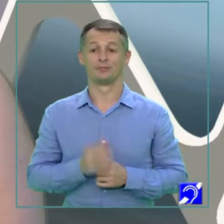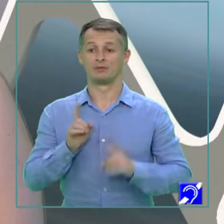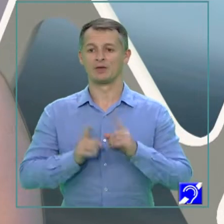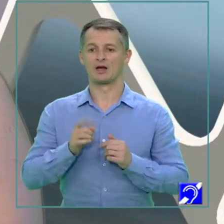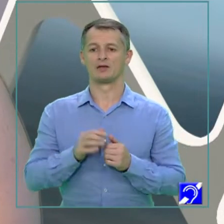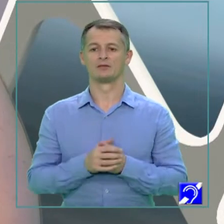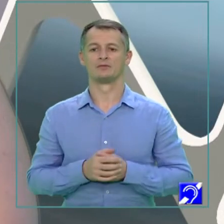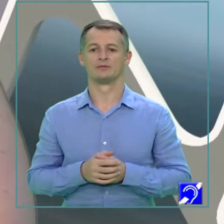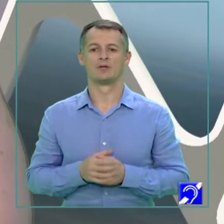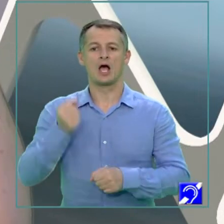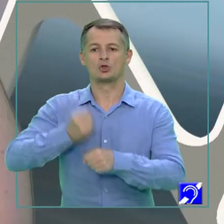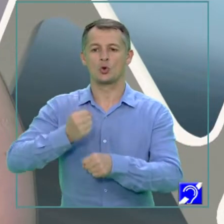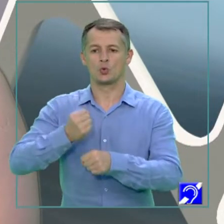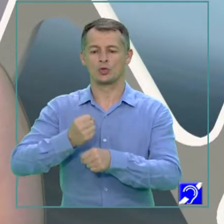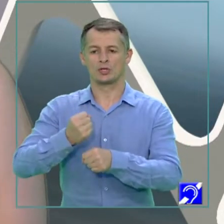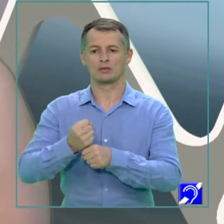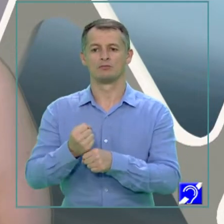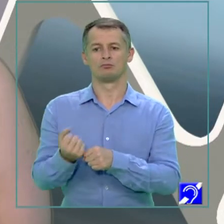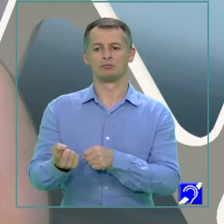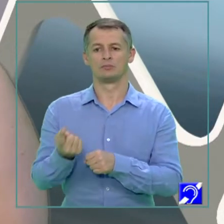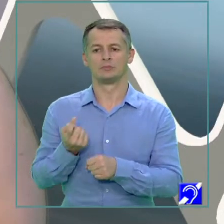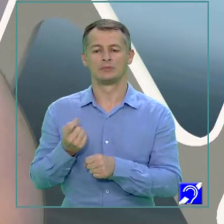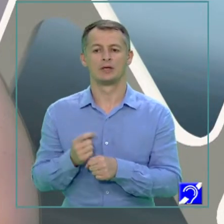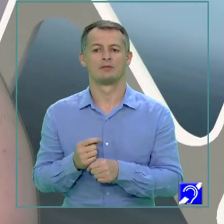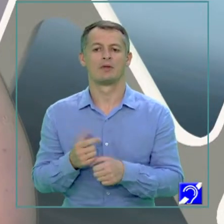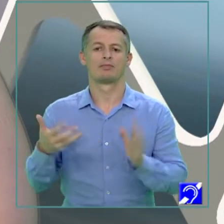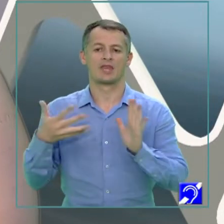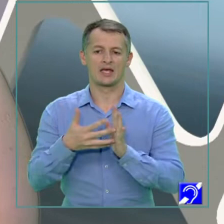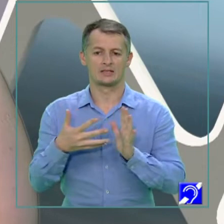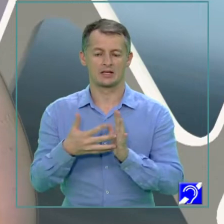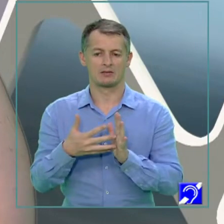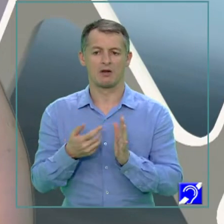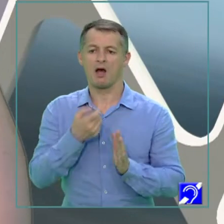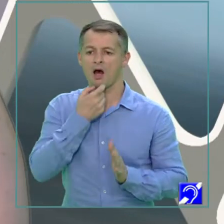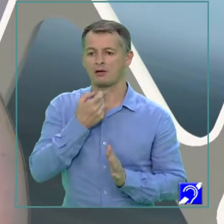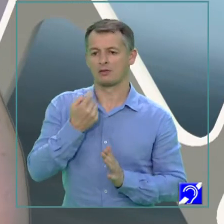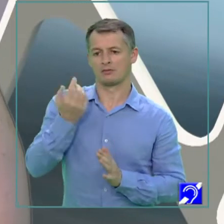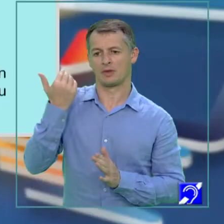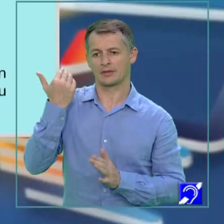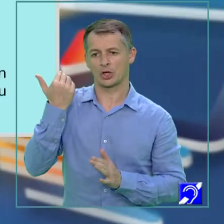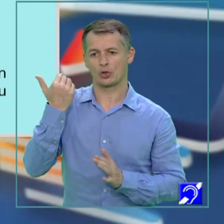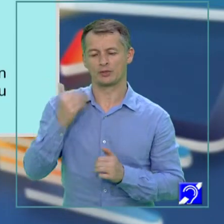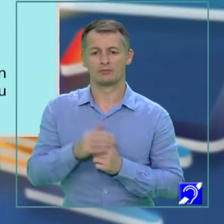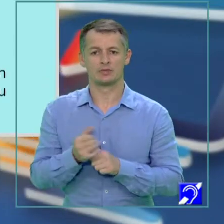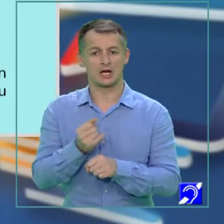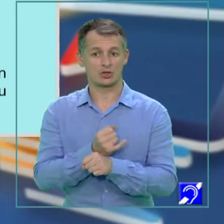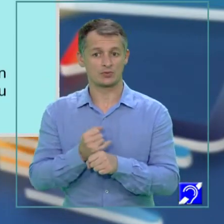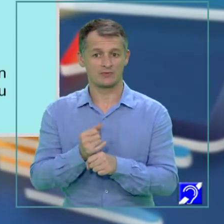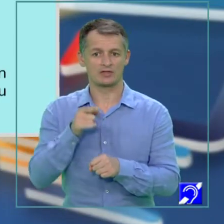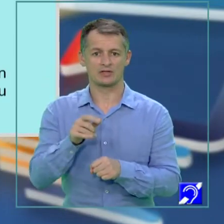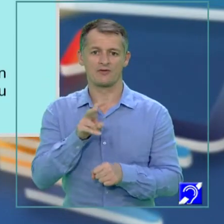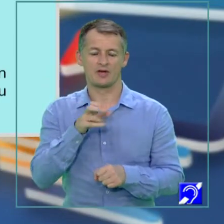lucrat din testele din anii anteriori, ați văzut că aceste verbe